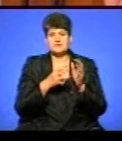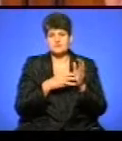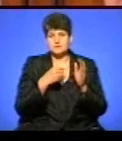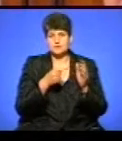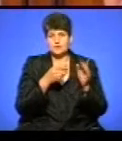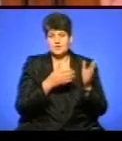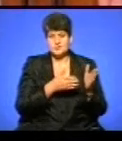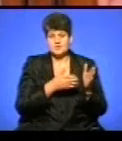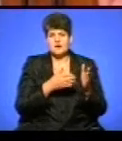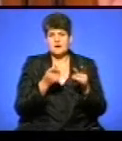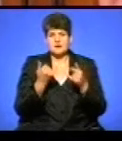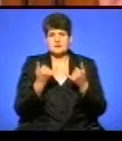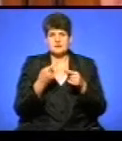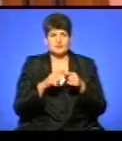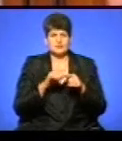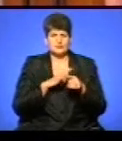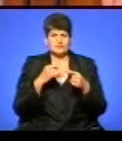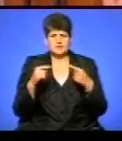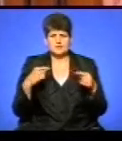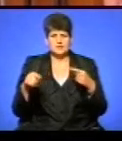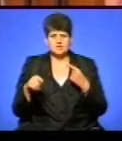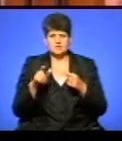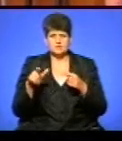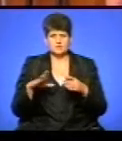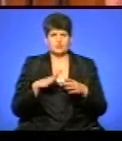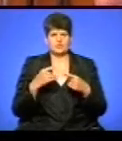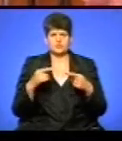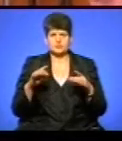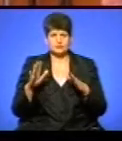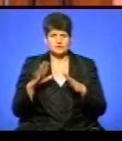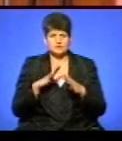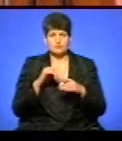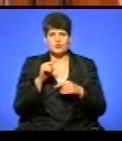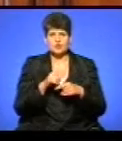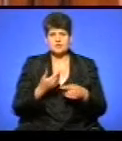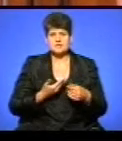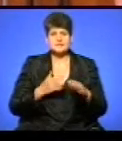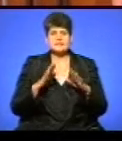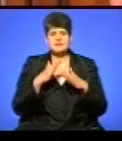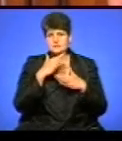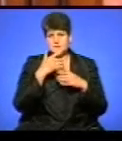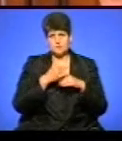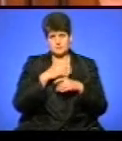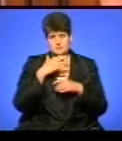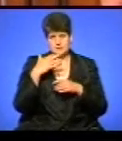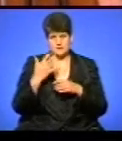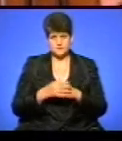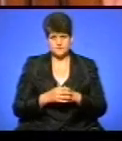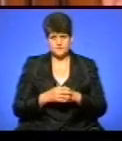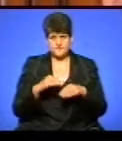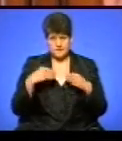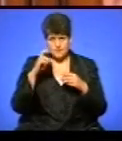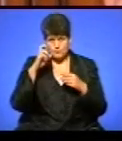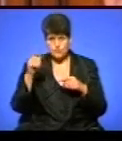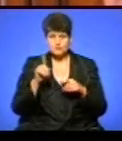інше століття було, це зовсім інші люди було, це зовсім інші події було. Його житті сталося дуже багато. Дай Бог,